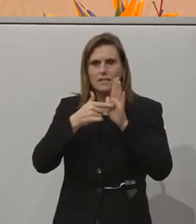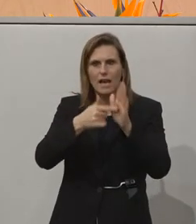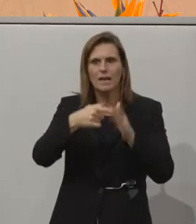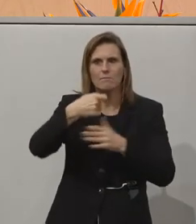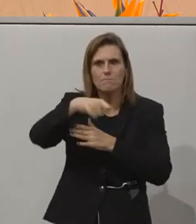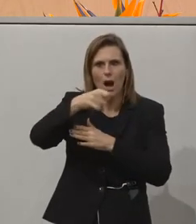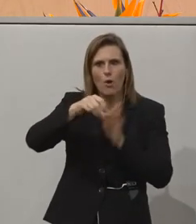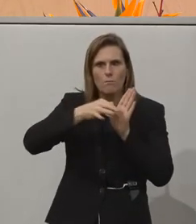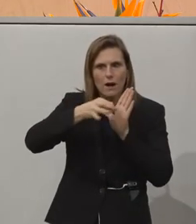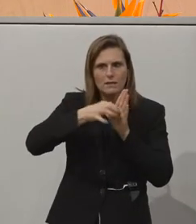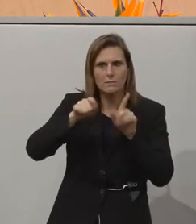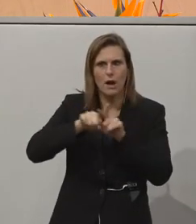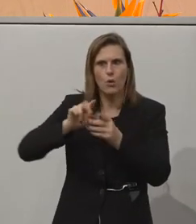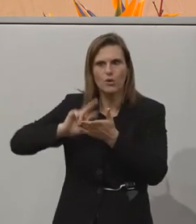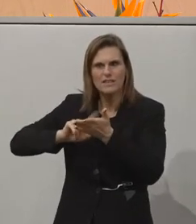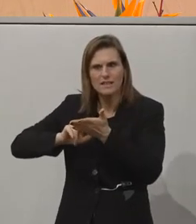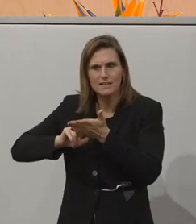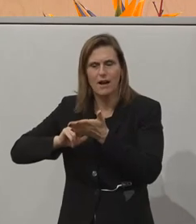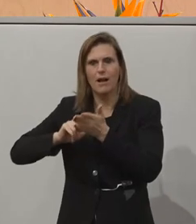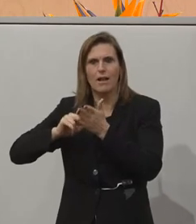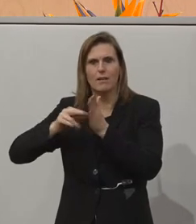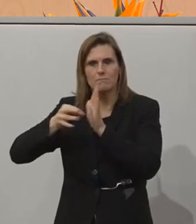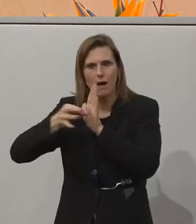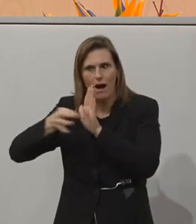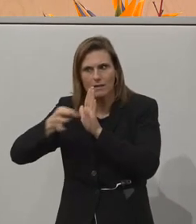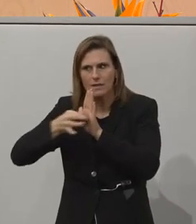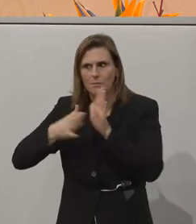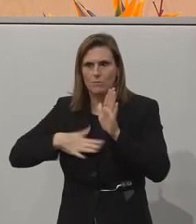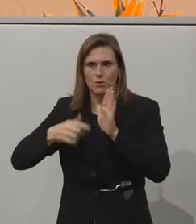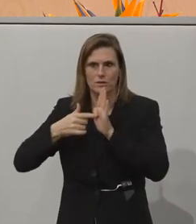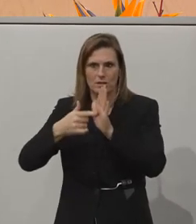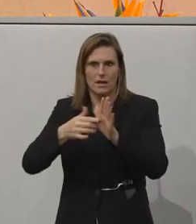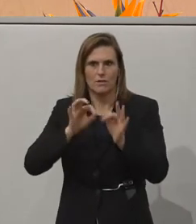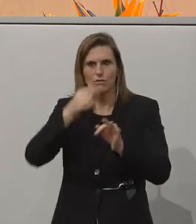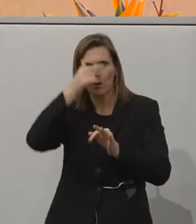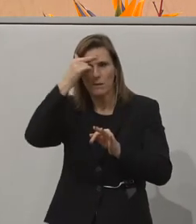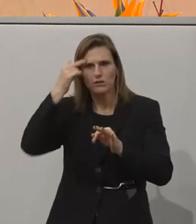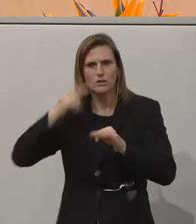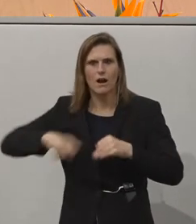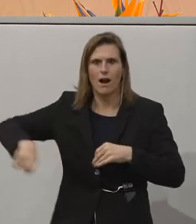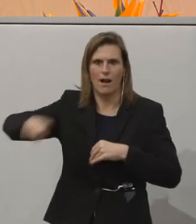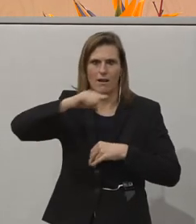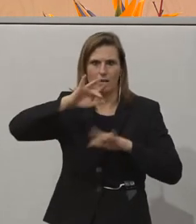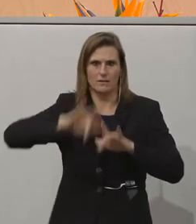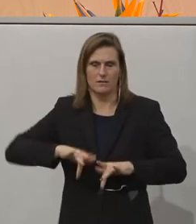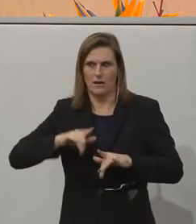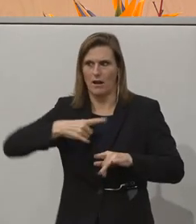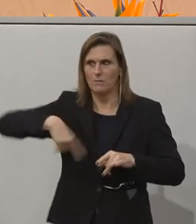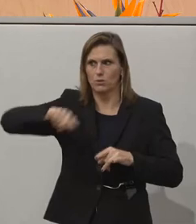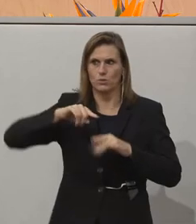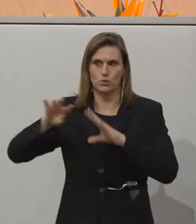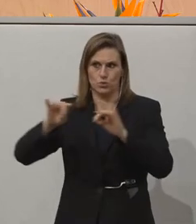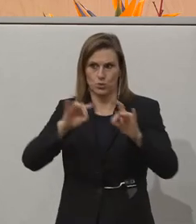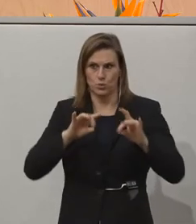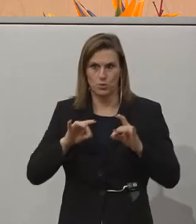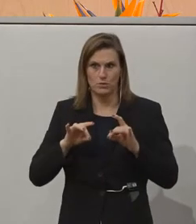im digitalen Rahmen für alle Menschen zur Verfügung stellen, die mit uns zu tun